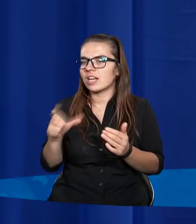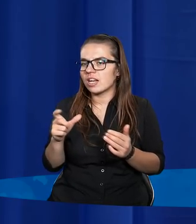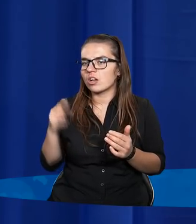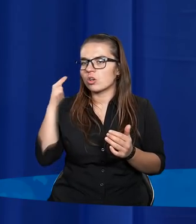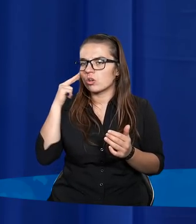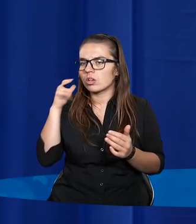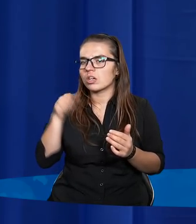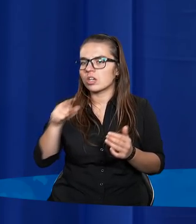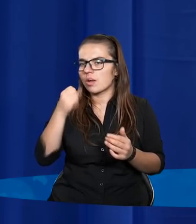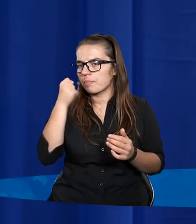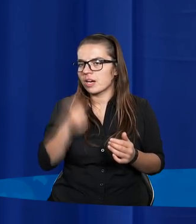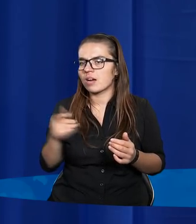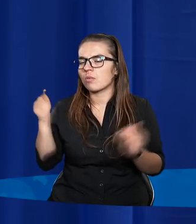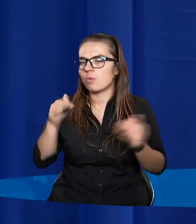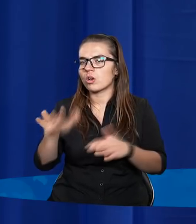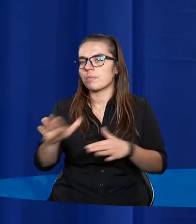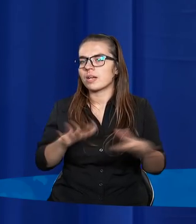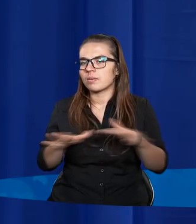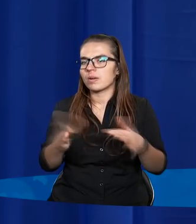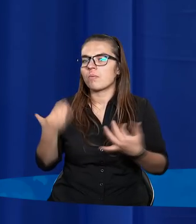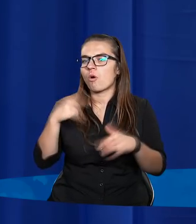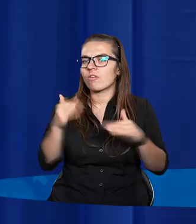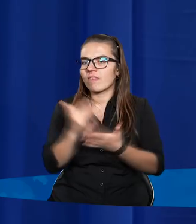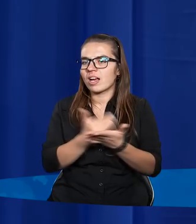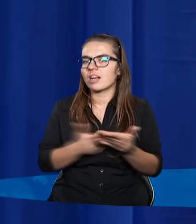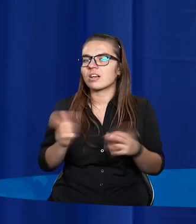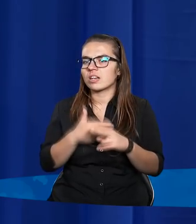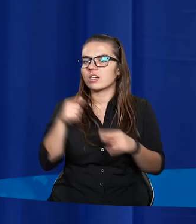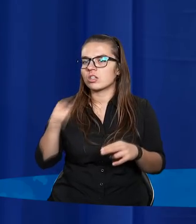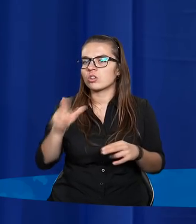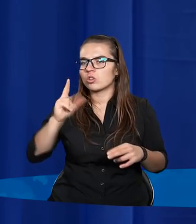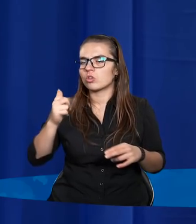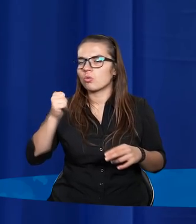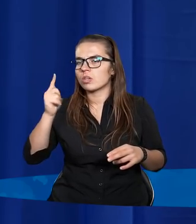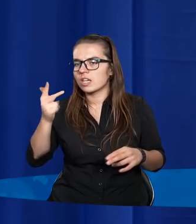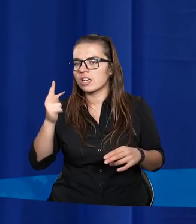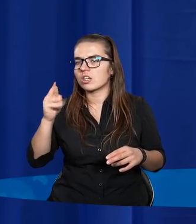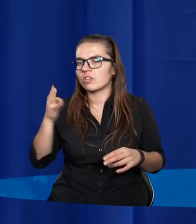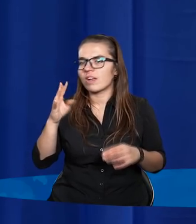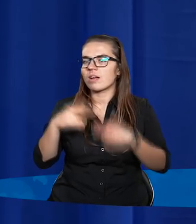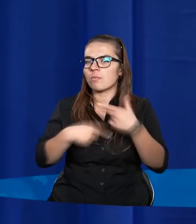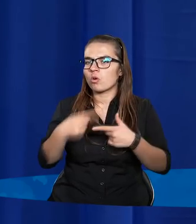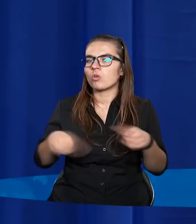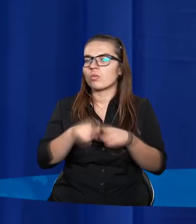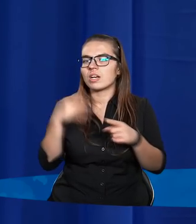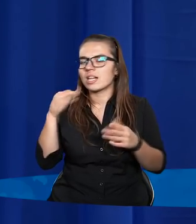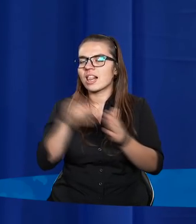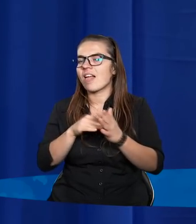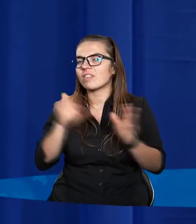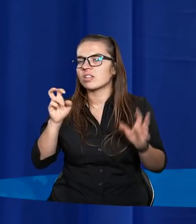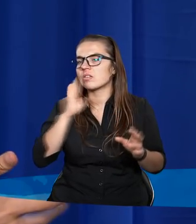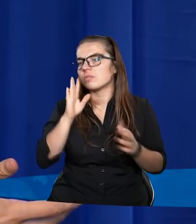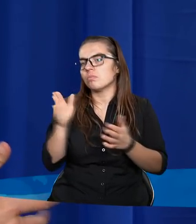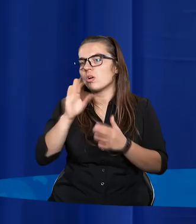Więc rozumiem, że to przekleństwo może mieć miejsce tylko pod warunkiem, kiedy drugie, trzecie i czwarte pokolenie również nienawidzi Boga.